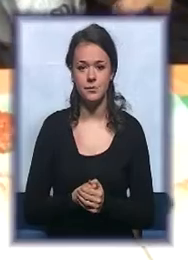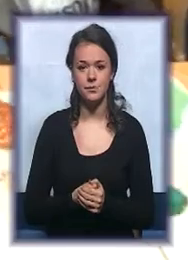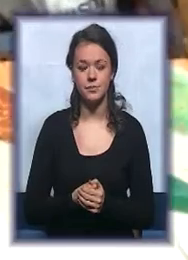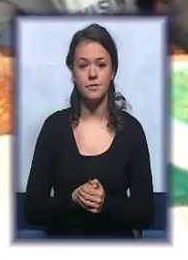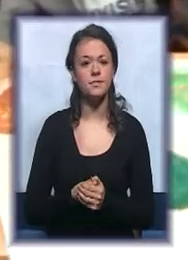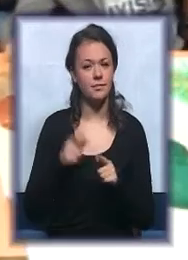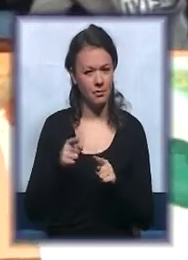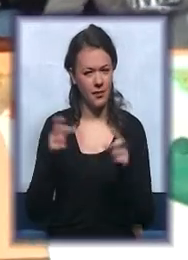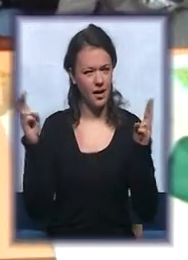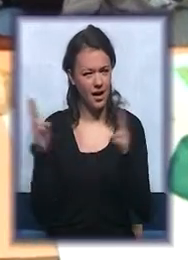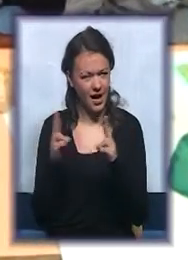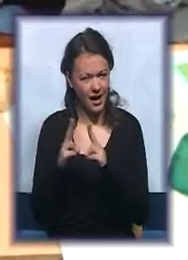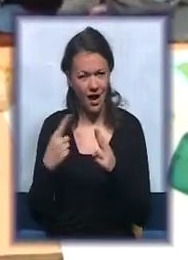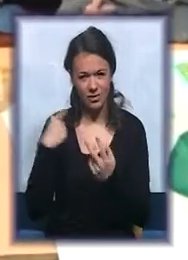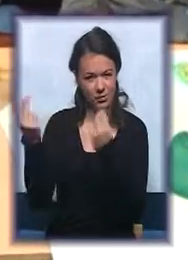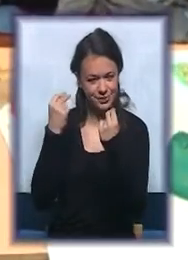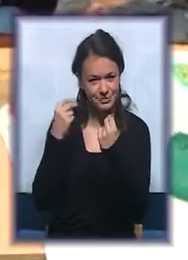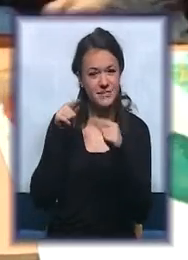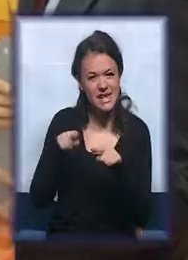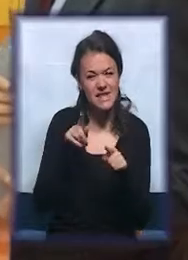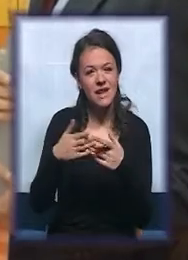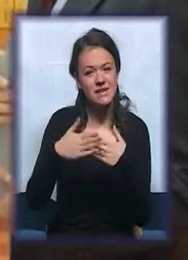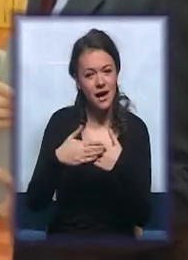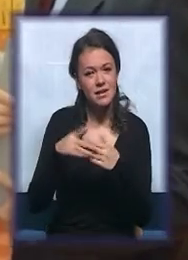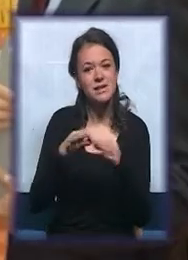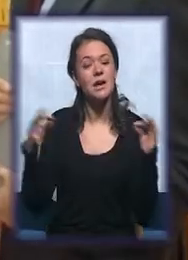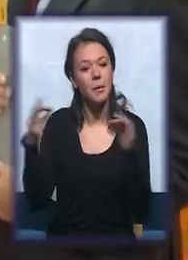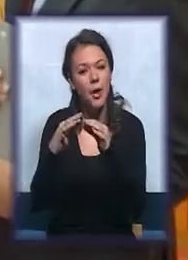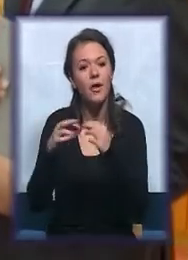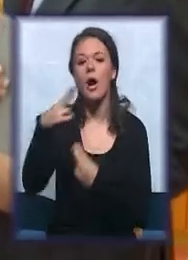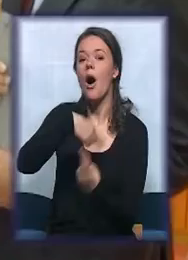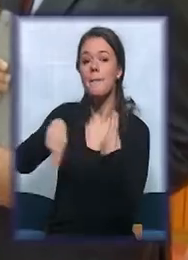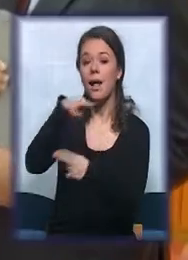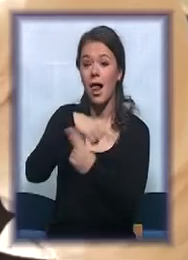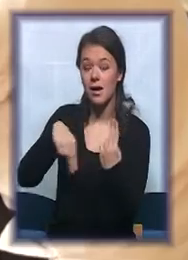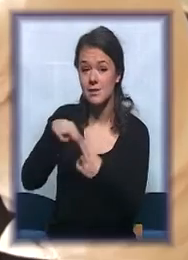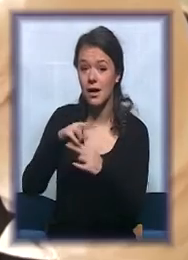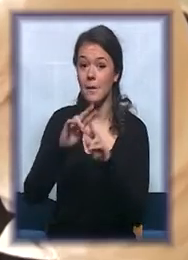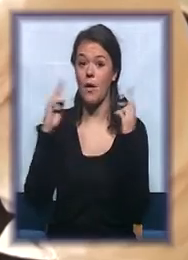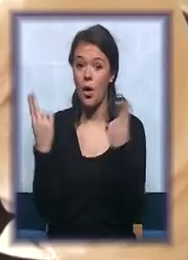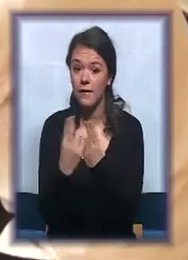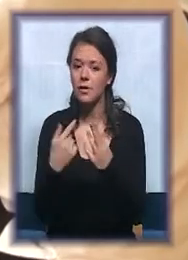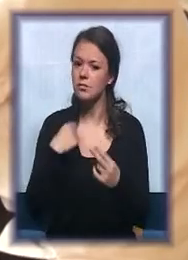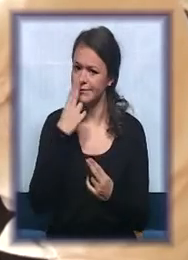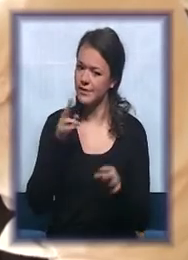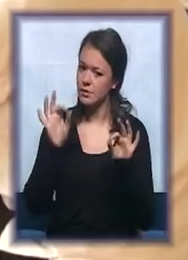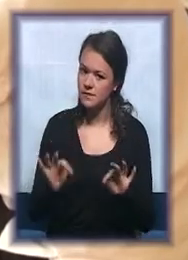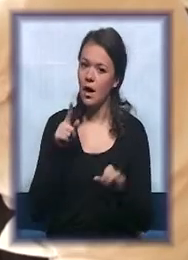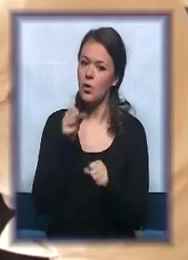Nakon kratkog obraćanja svi saradnici na projektu su krenuli u obilazak boravka kako bi se uverili da je urađena prava stvar.